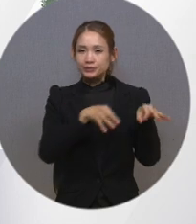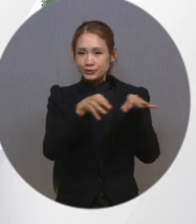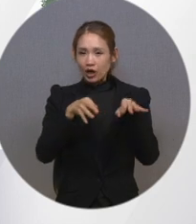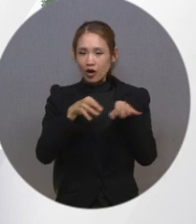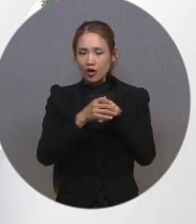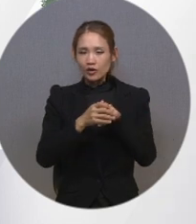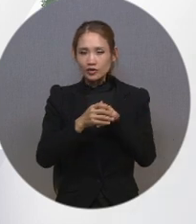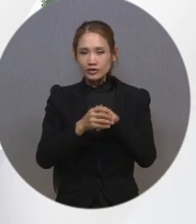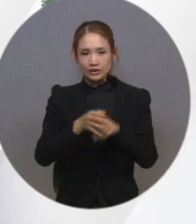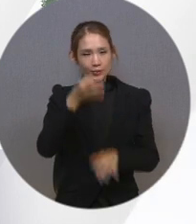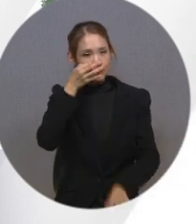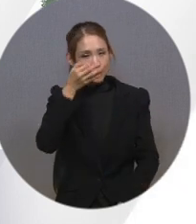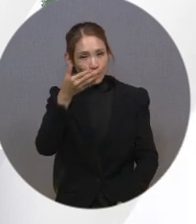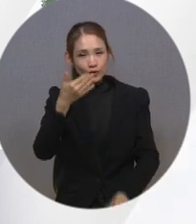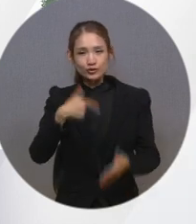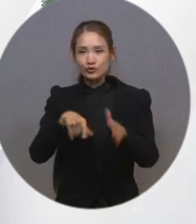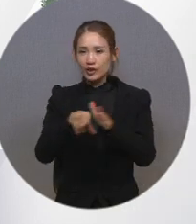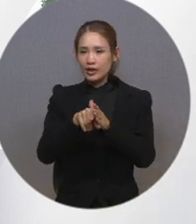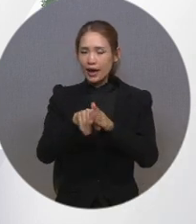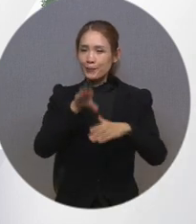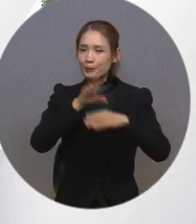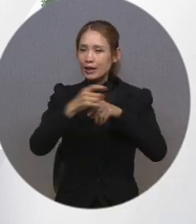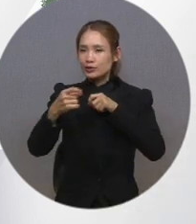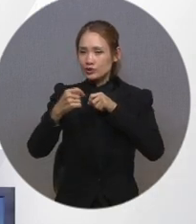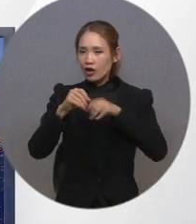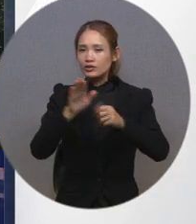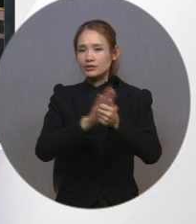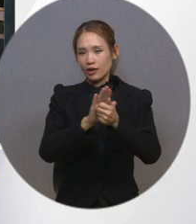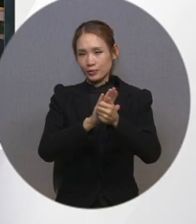시각으로 전달하는 방송 접근 서비스입니다.